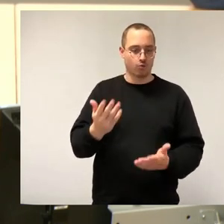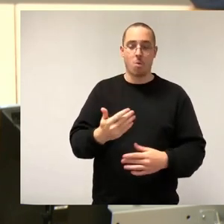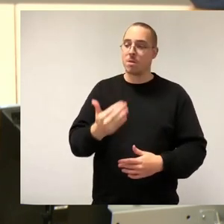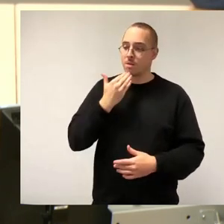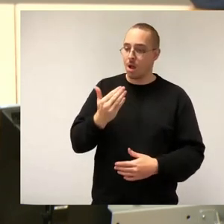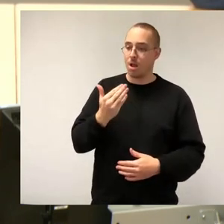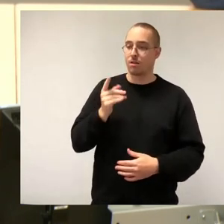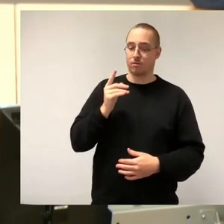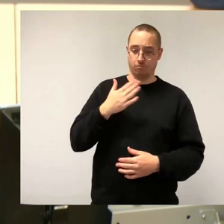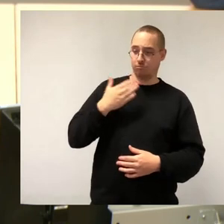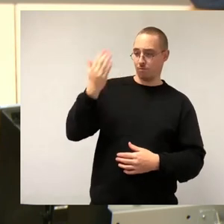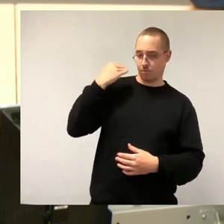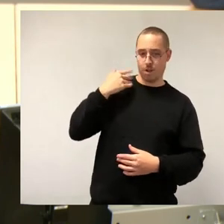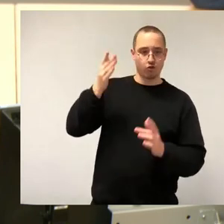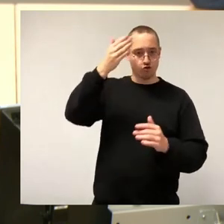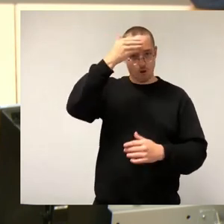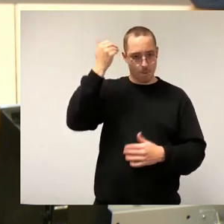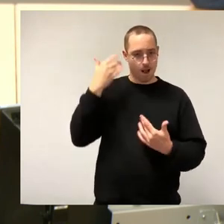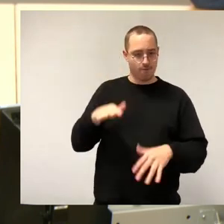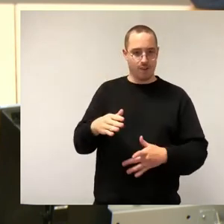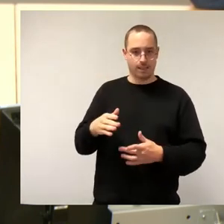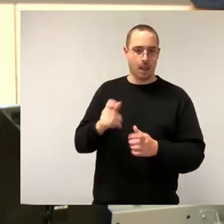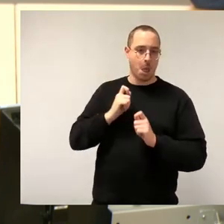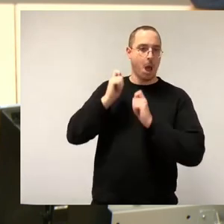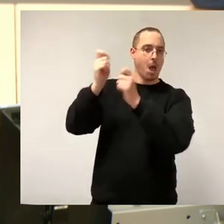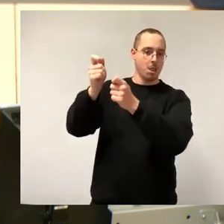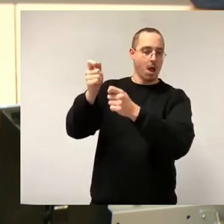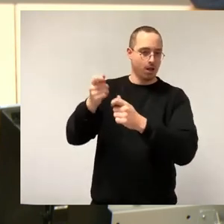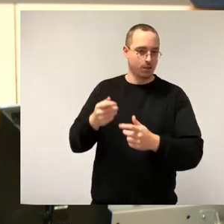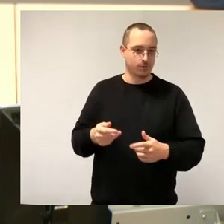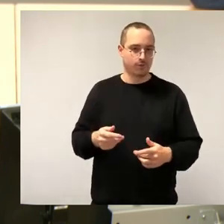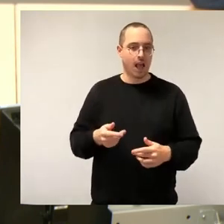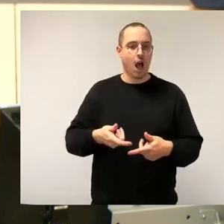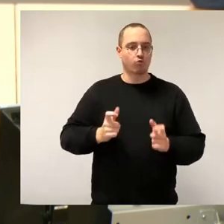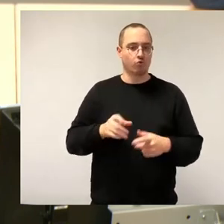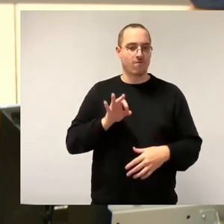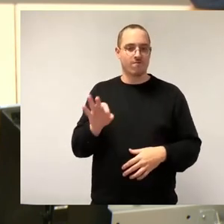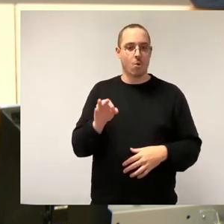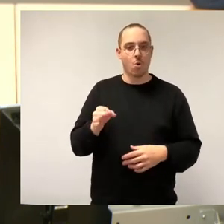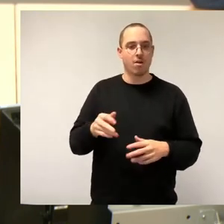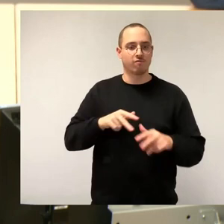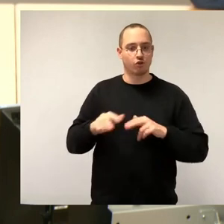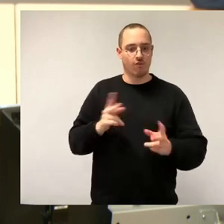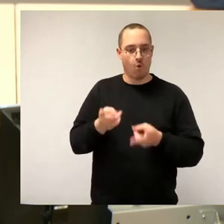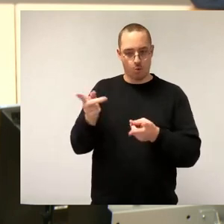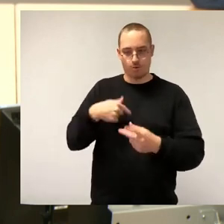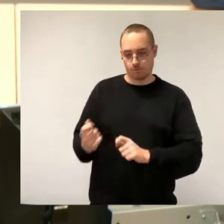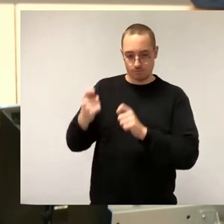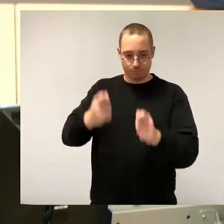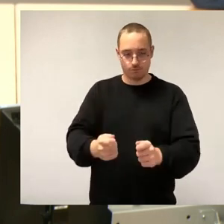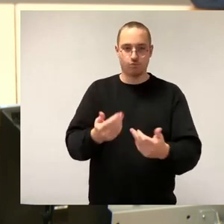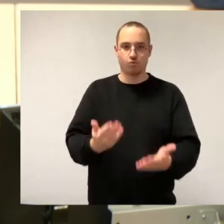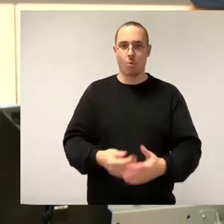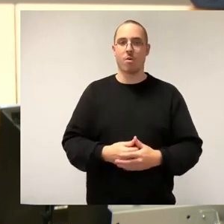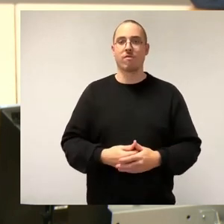bereits im Sommer letzten Jahres im Ausschuss für Wirtschaftsförderung geäußert haben, nämlich eine regelmäßige Information zu erhalten, auch